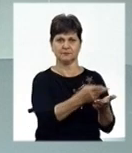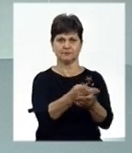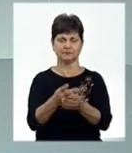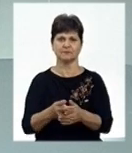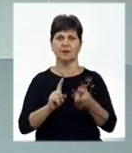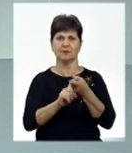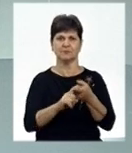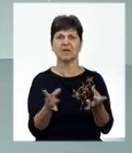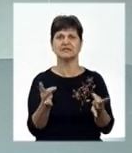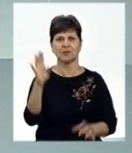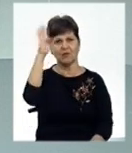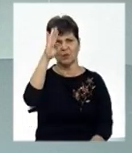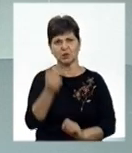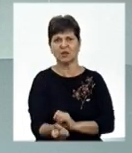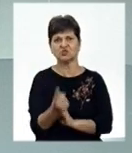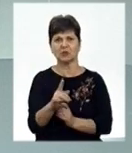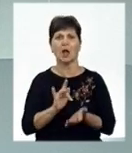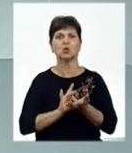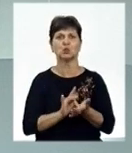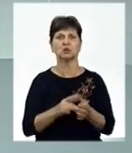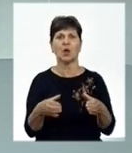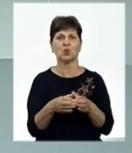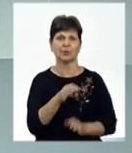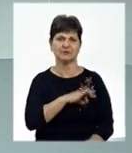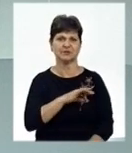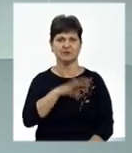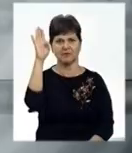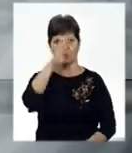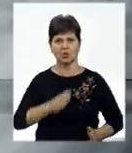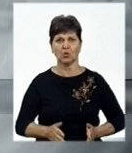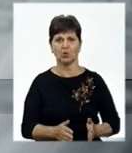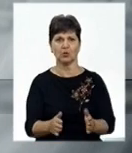вважають сиру воду із джерела, яку туристична група вживала дорогою.